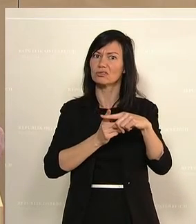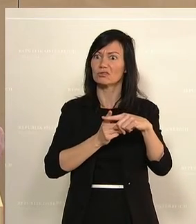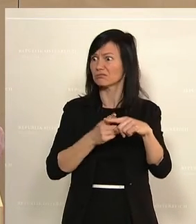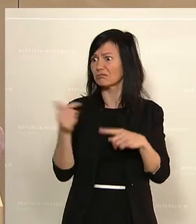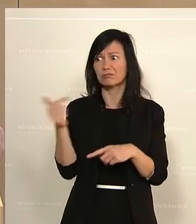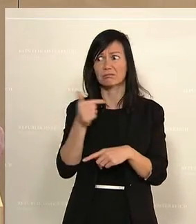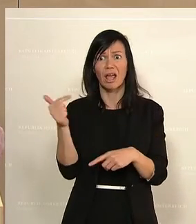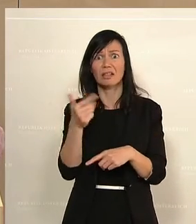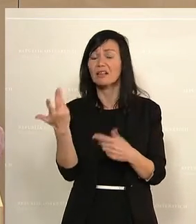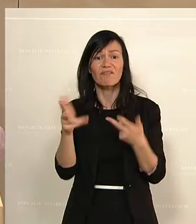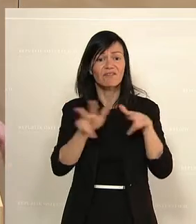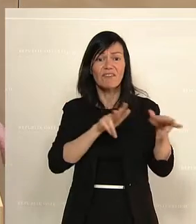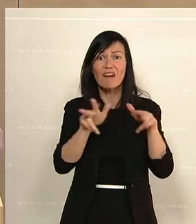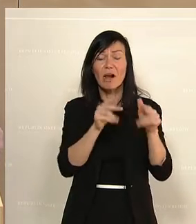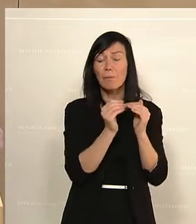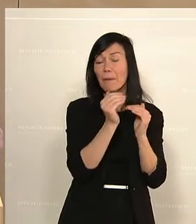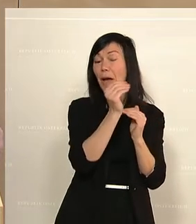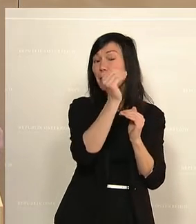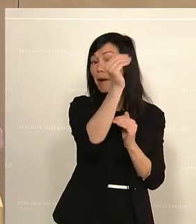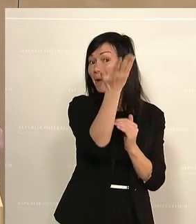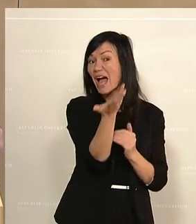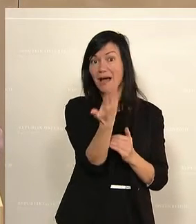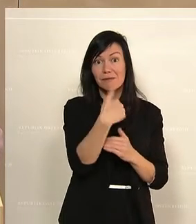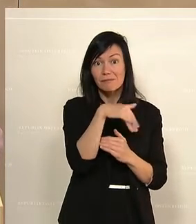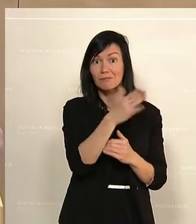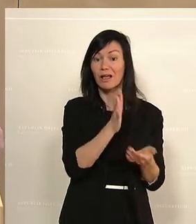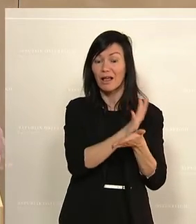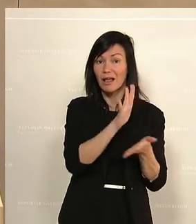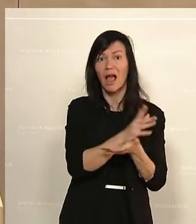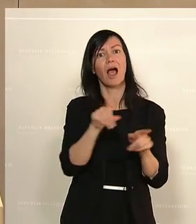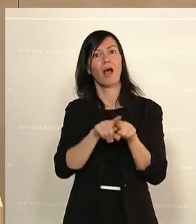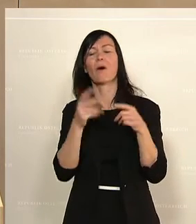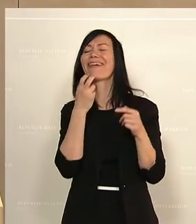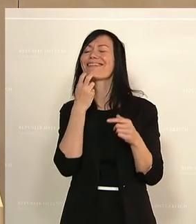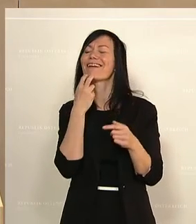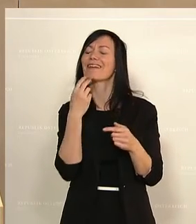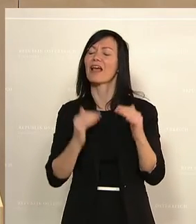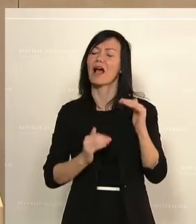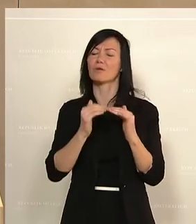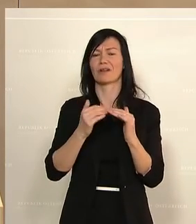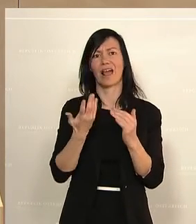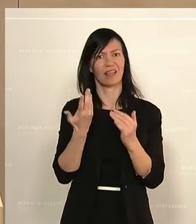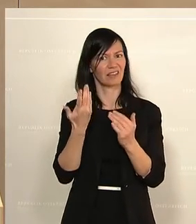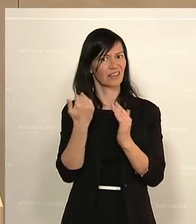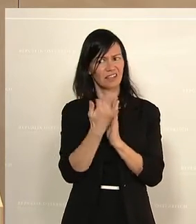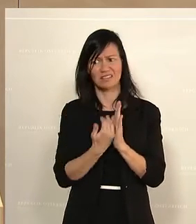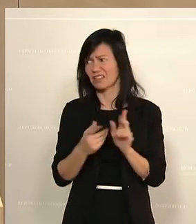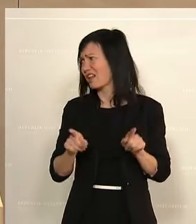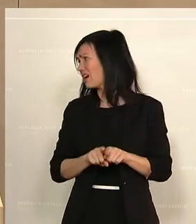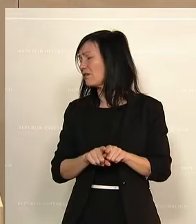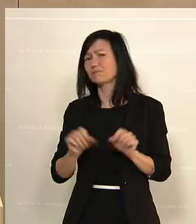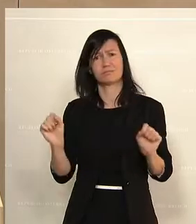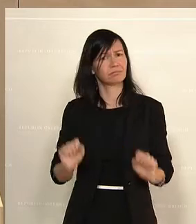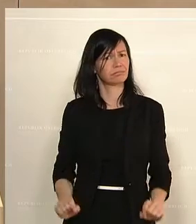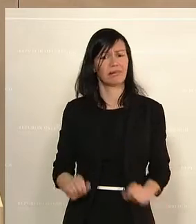einer Verwaltungsvereinfachung. Auch das Energiekostenausgleichsgesetz ist eine Katastrophe im Sinne der